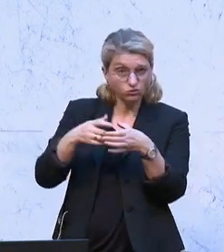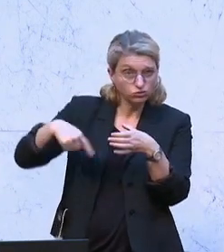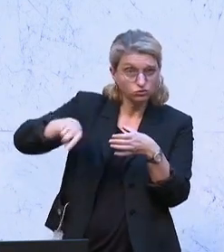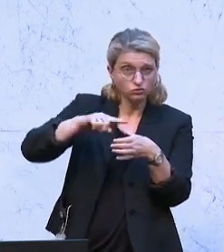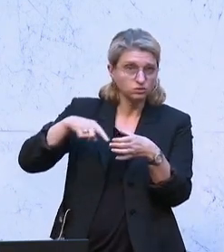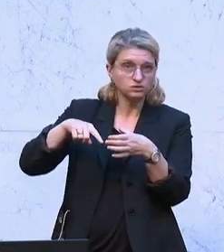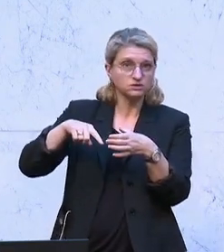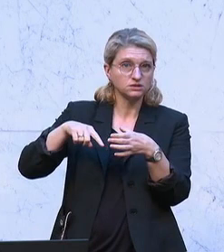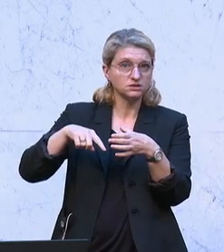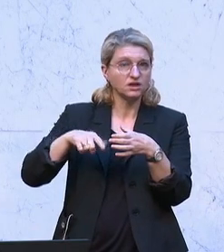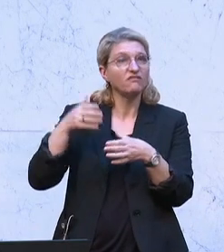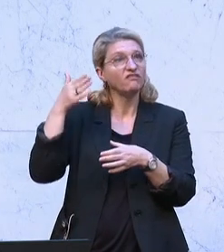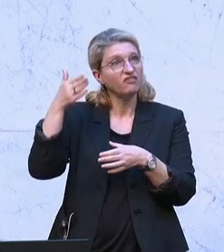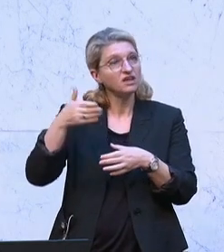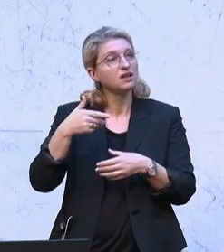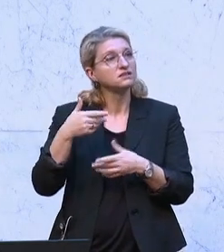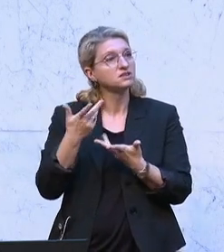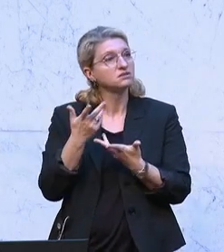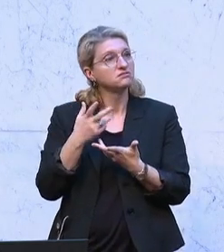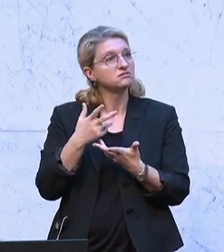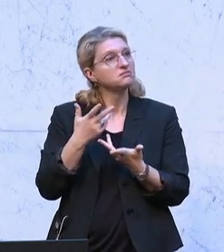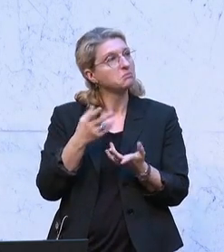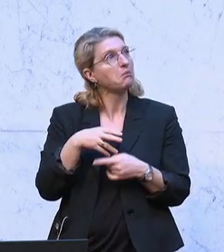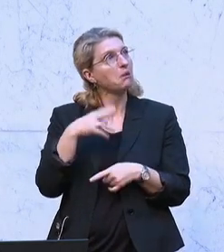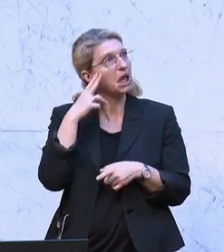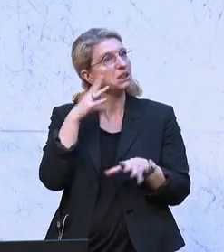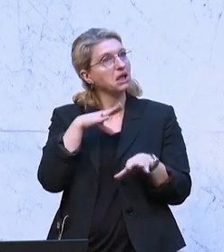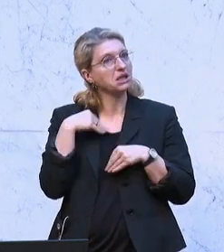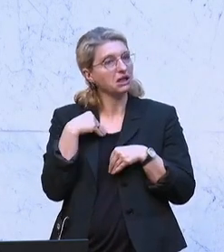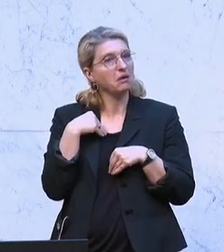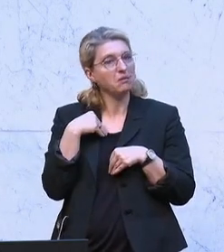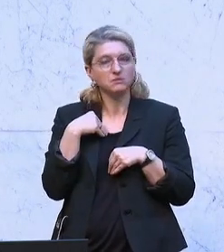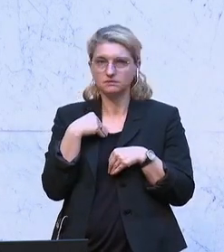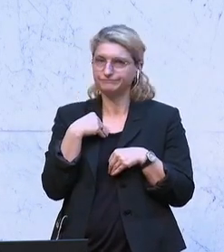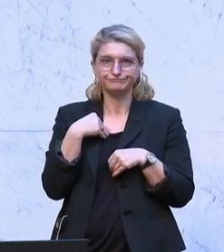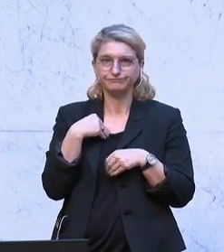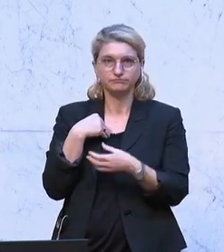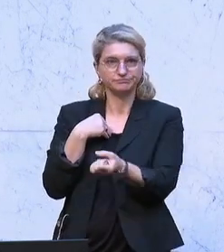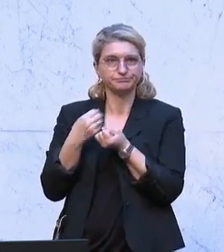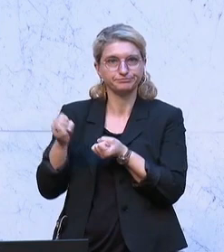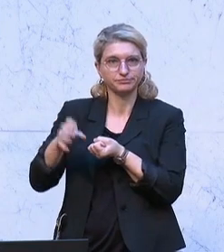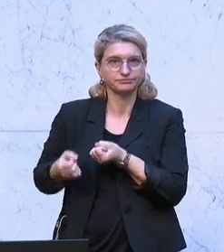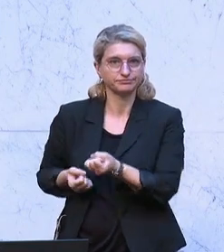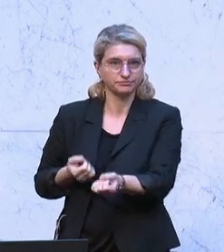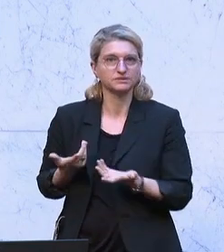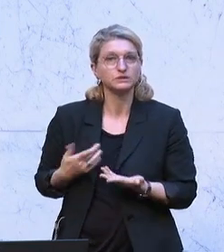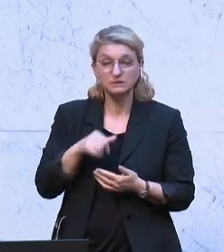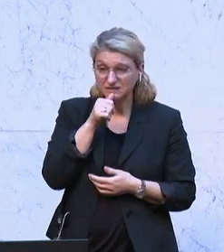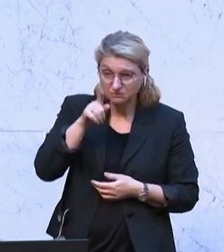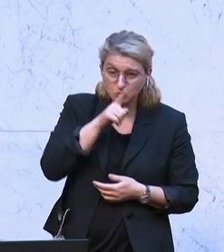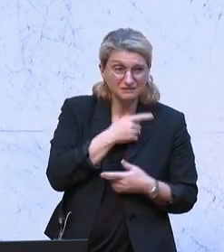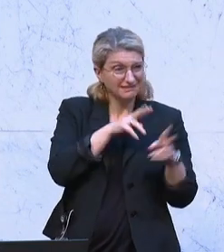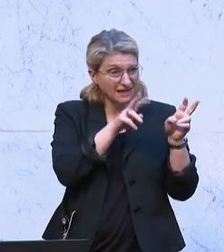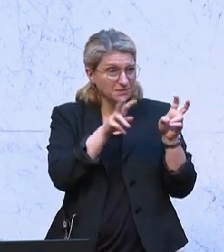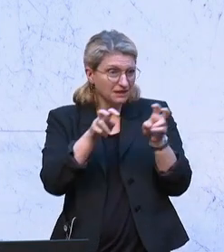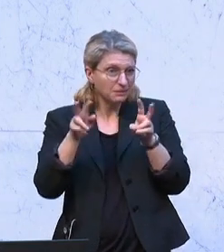Ende mit der Kenntnisnahme alles zu Grabe getragen und gar nicht versucht, Themen, die von